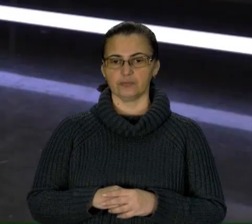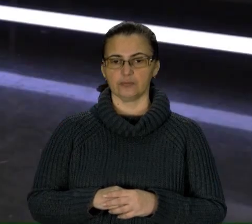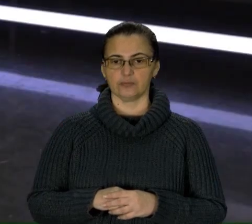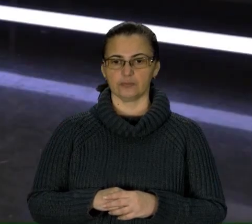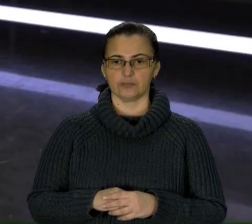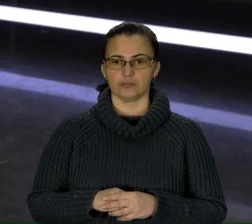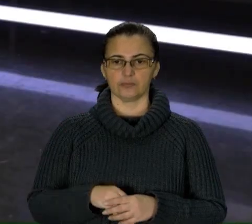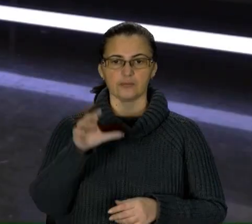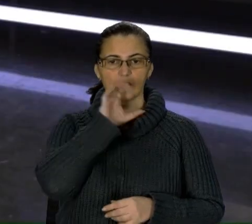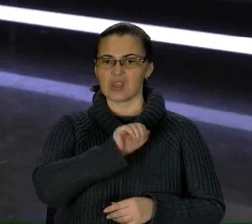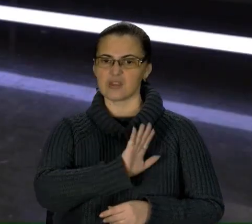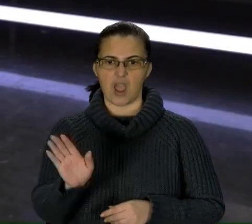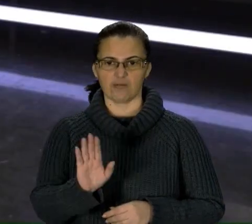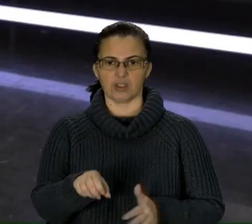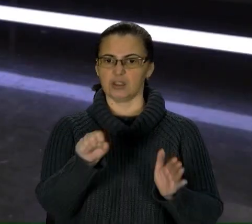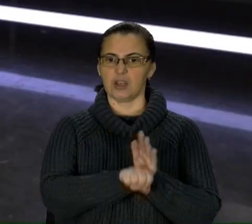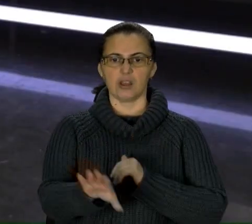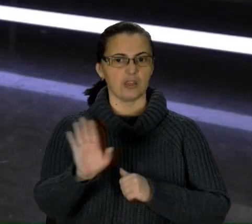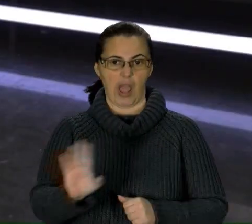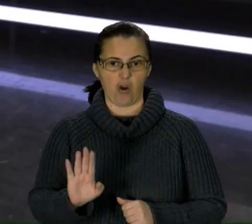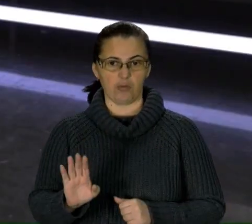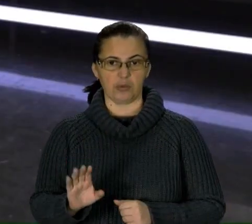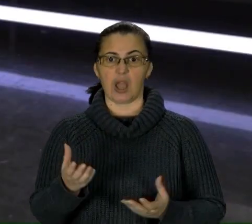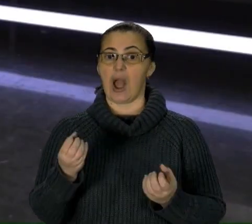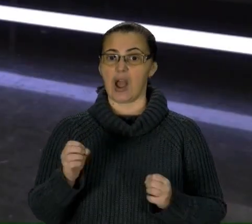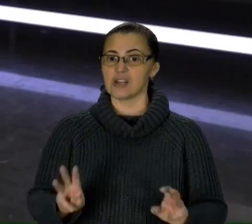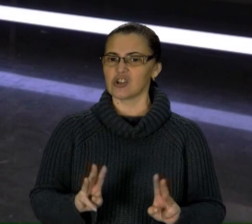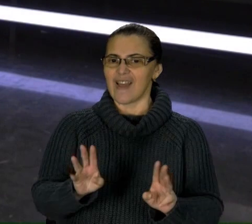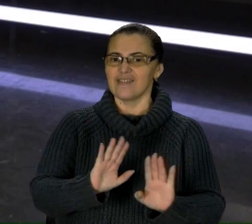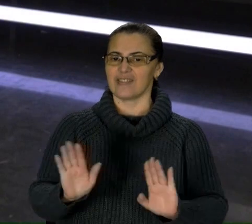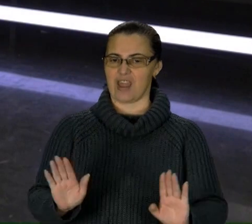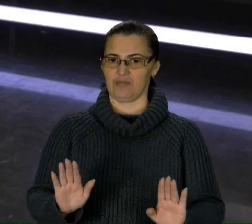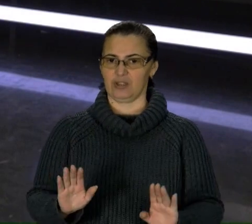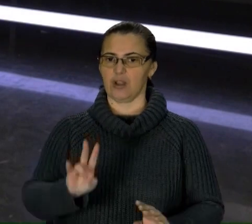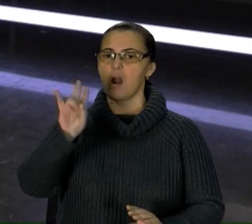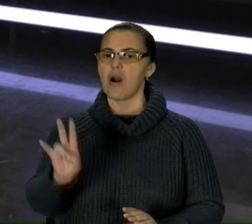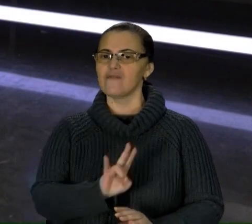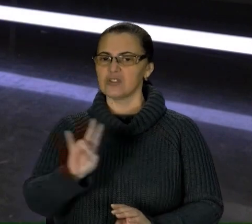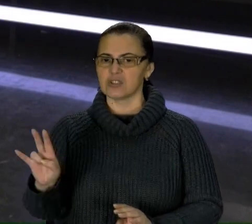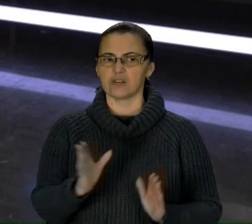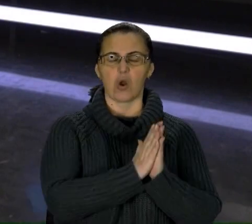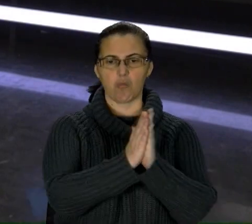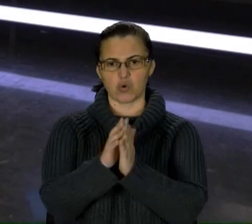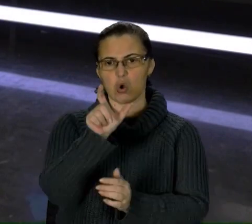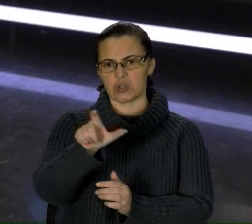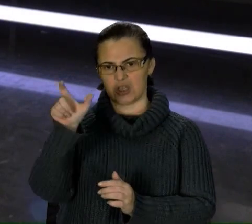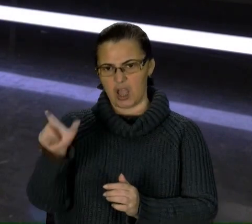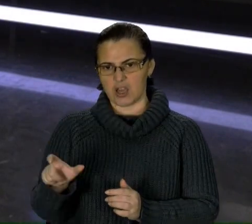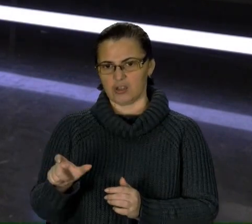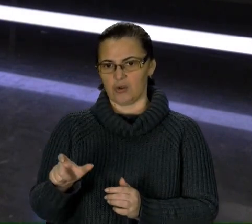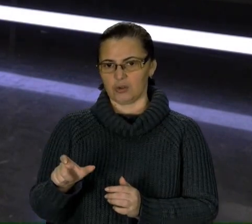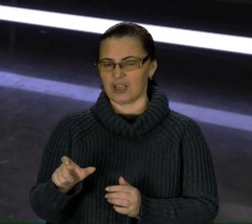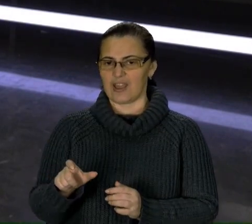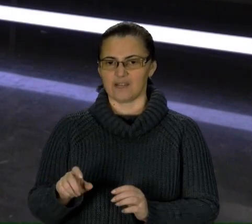Не вкради, не вбий, а до того ще й не пали. Уже і в церквах вірян закликають брати в руки не